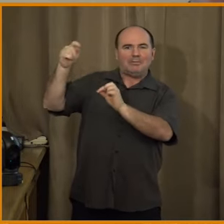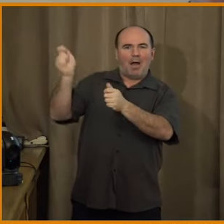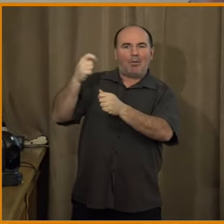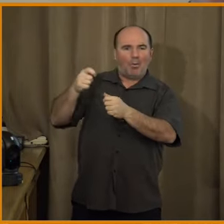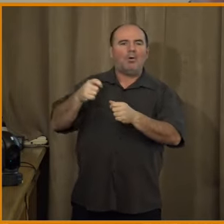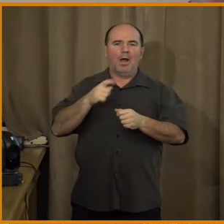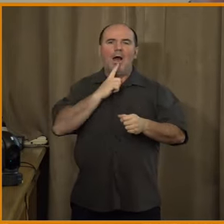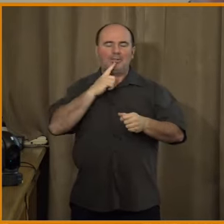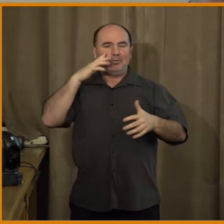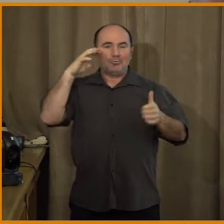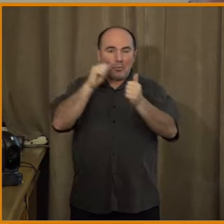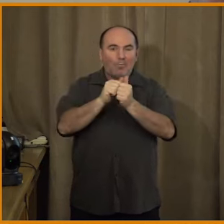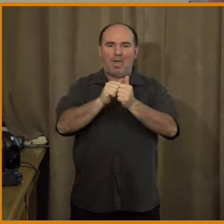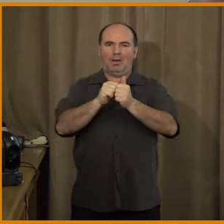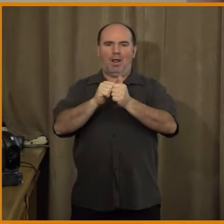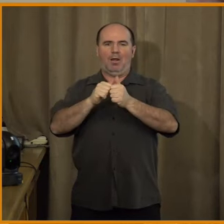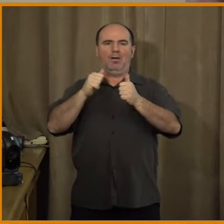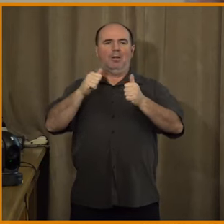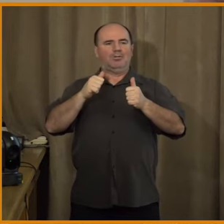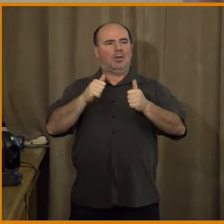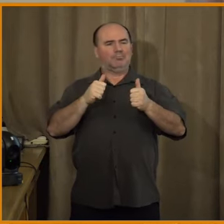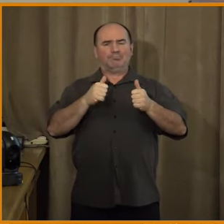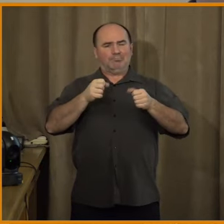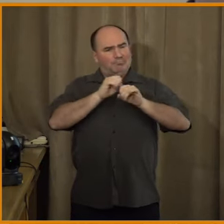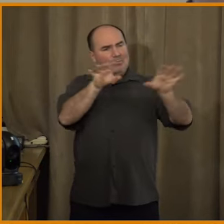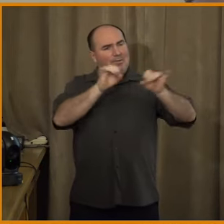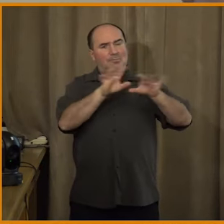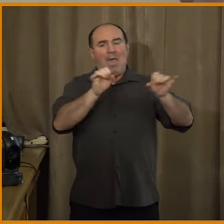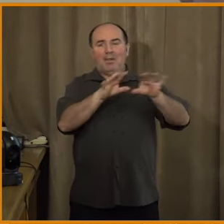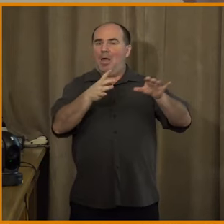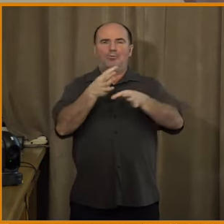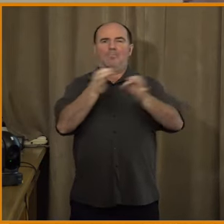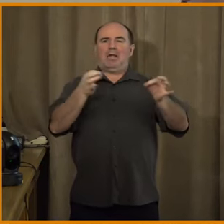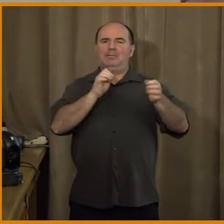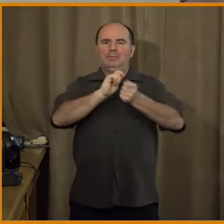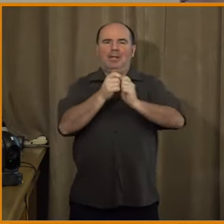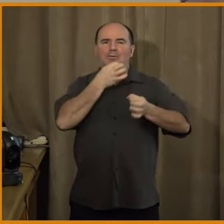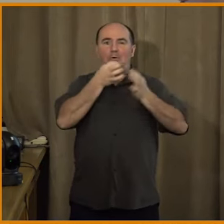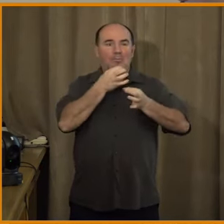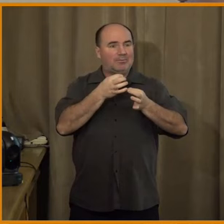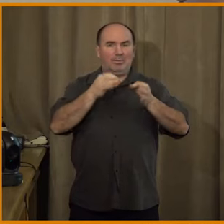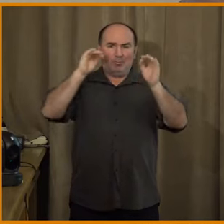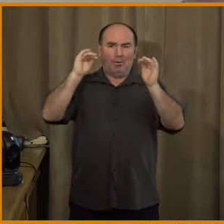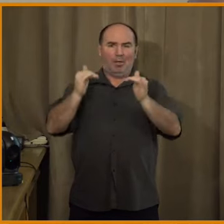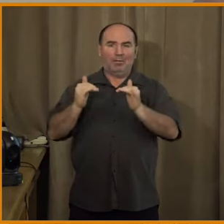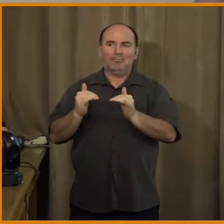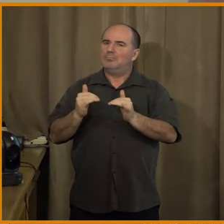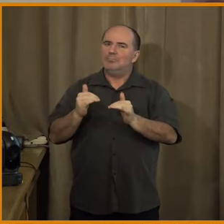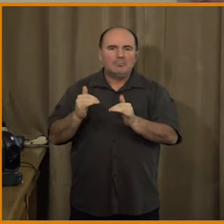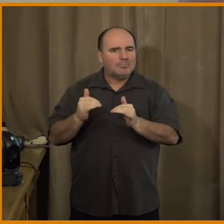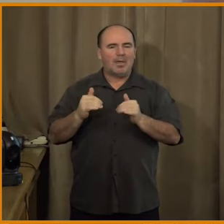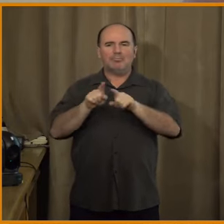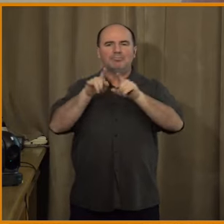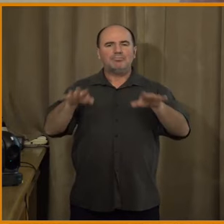toho roku 2017 v podstatě konstantní s mírnými výkyvy spíše do pozitivna. Třeba v prvním kvartále roku